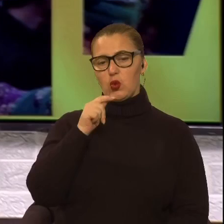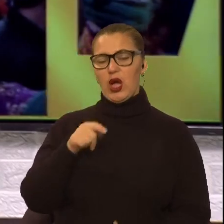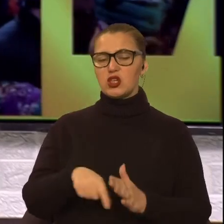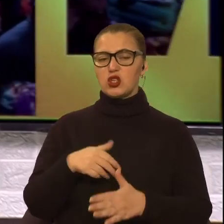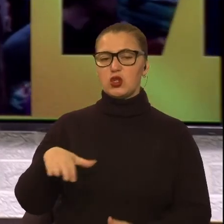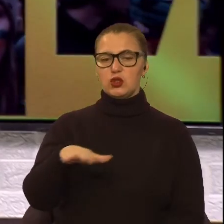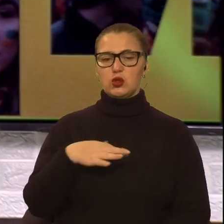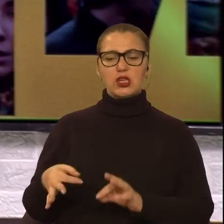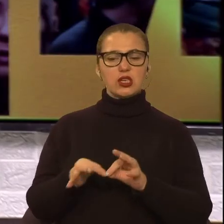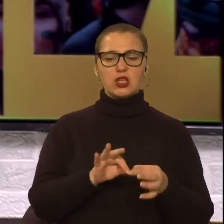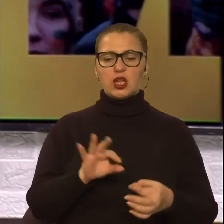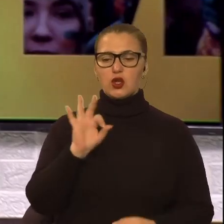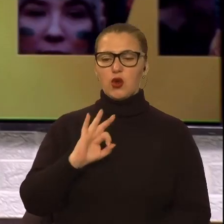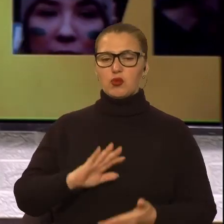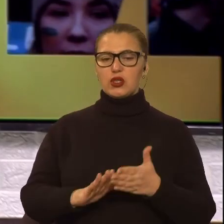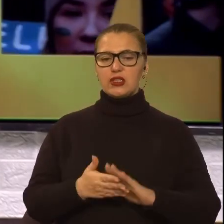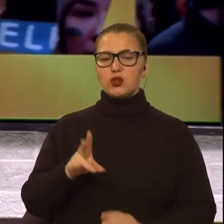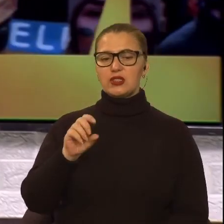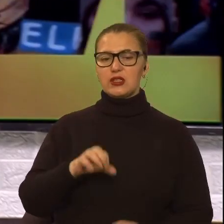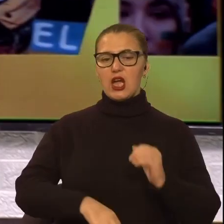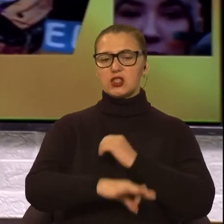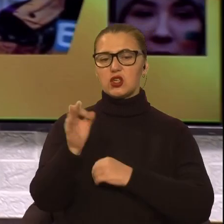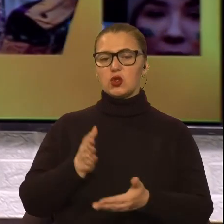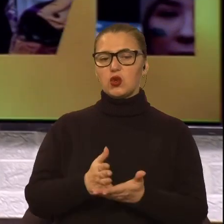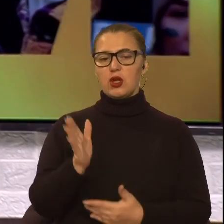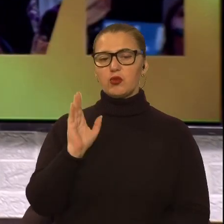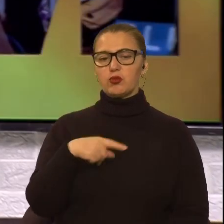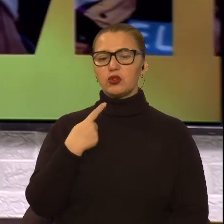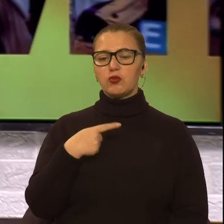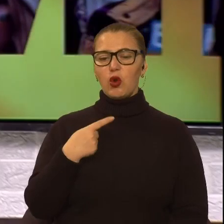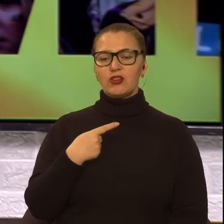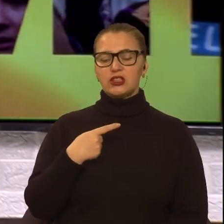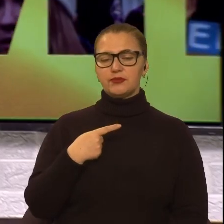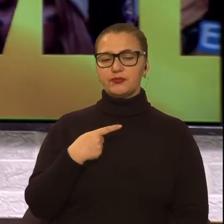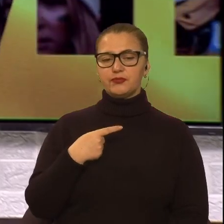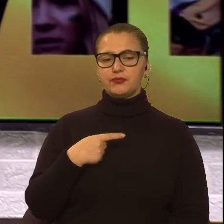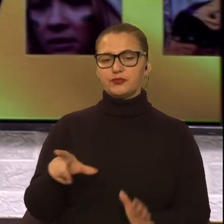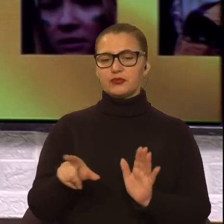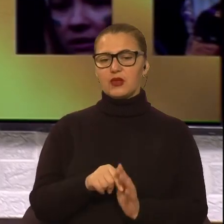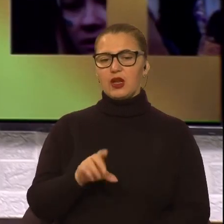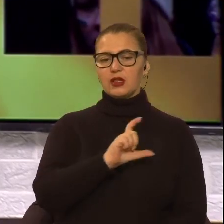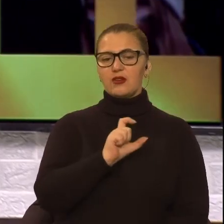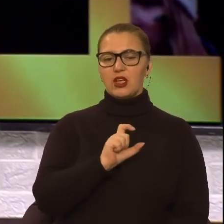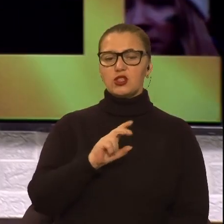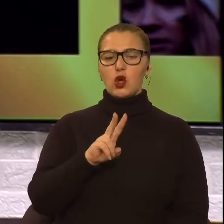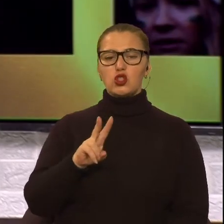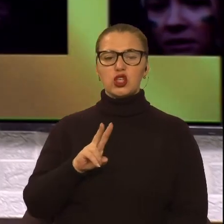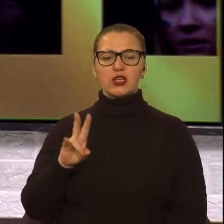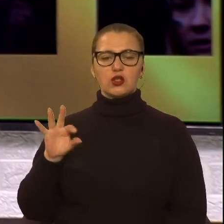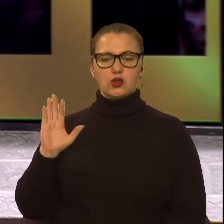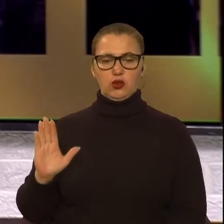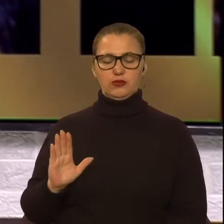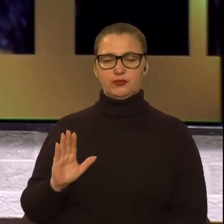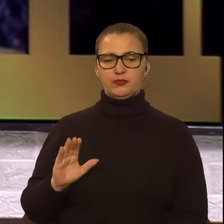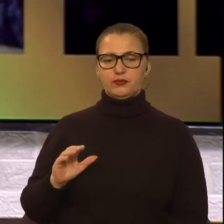Детальніше про ситуацію на східному напрямку будемо говорити з Євгеном Кожирновим. Це боєць тактичної групи